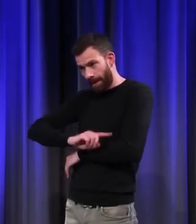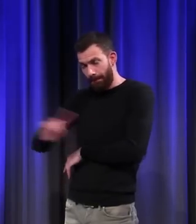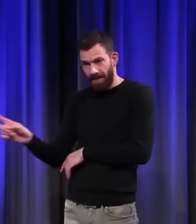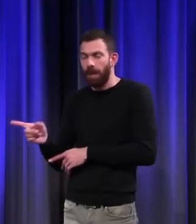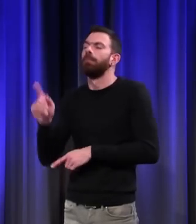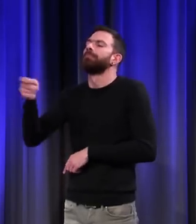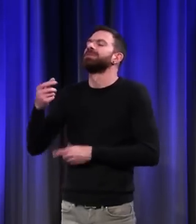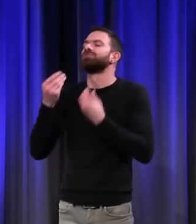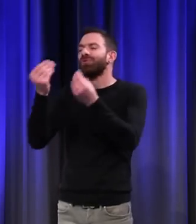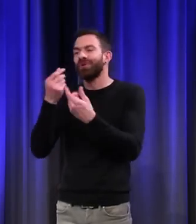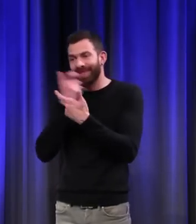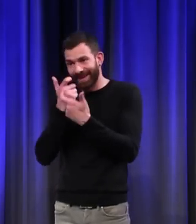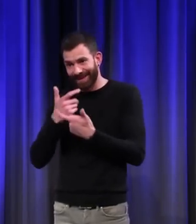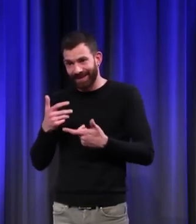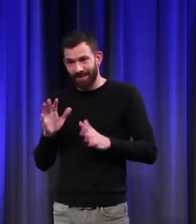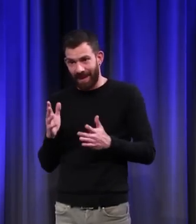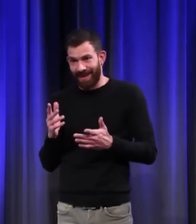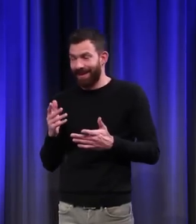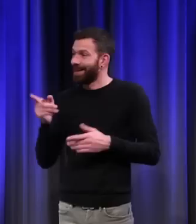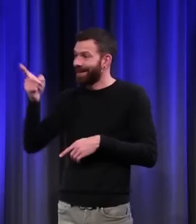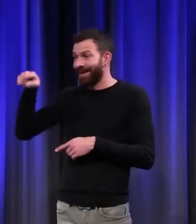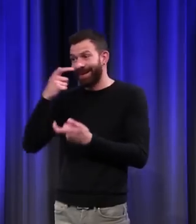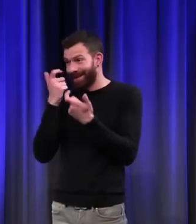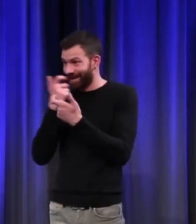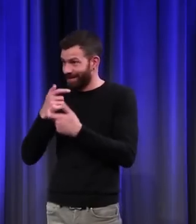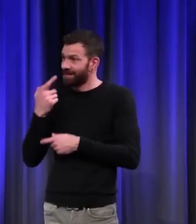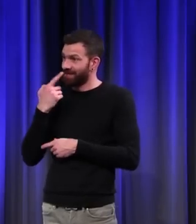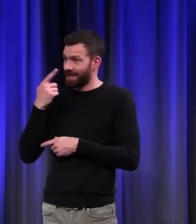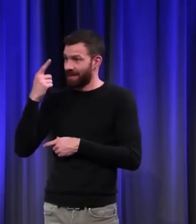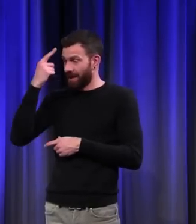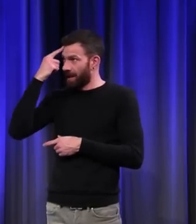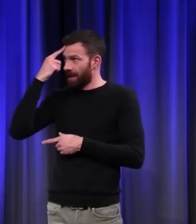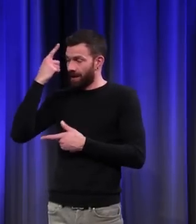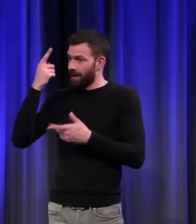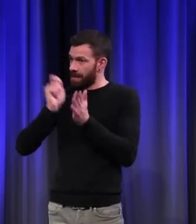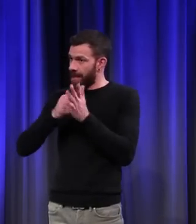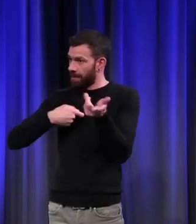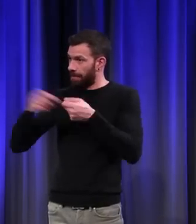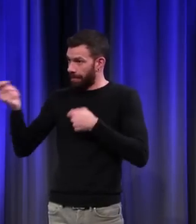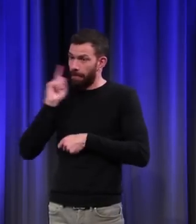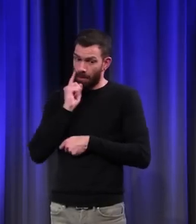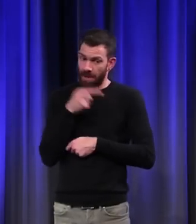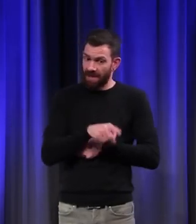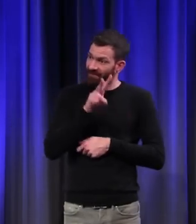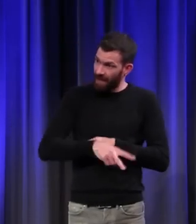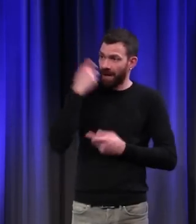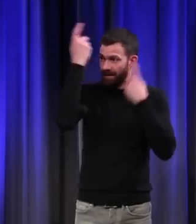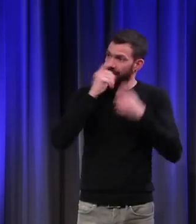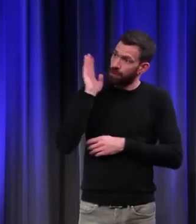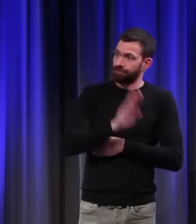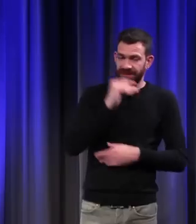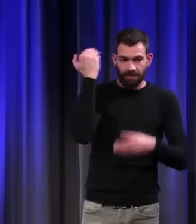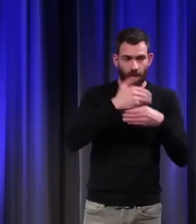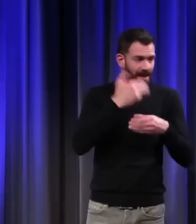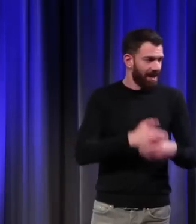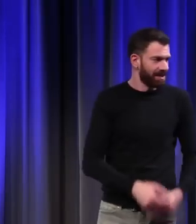évidemment, mais en souriant, nous sommes anachroniques. Ce sont des questions pleinement médiévales. Est-ce que le